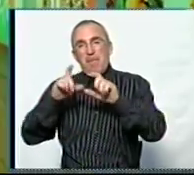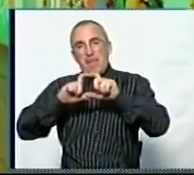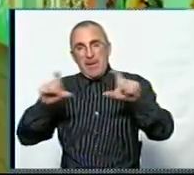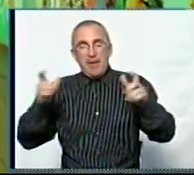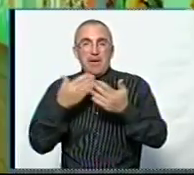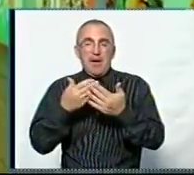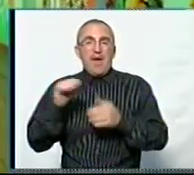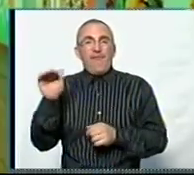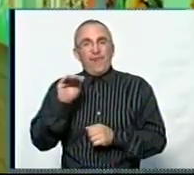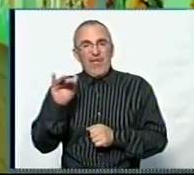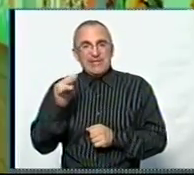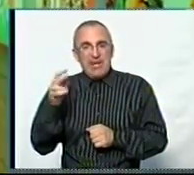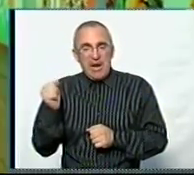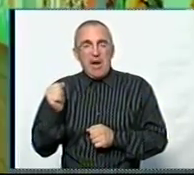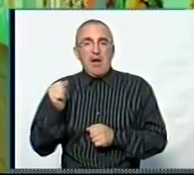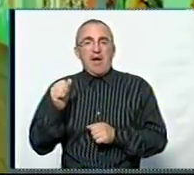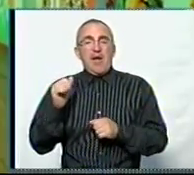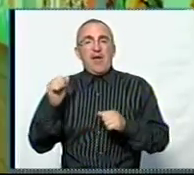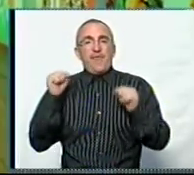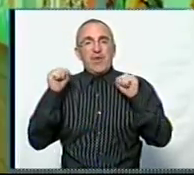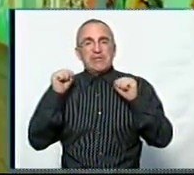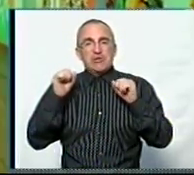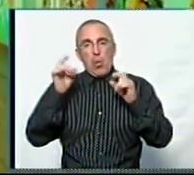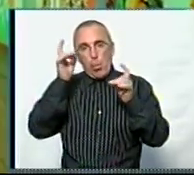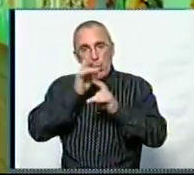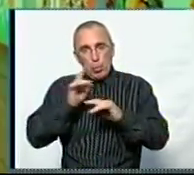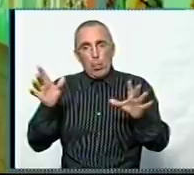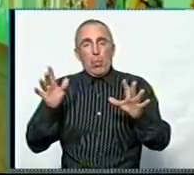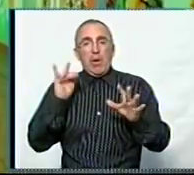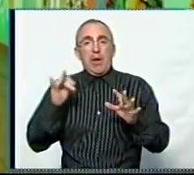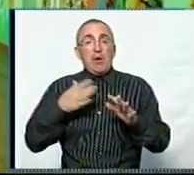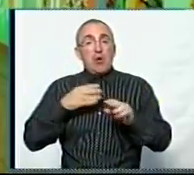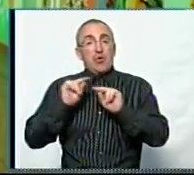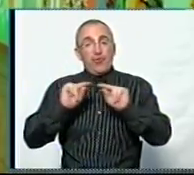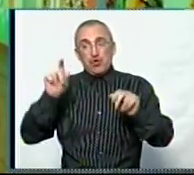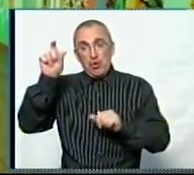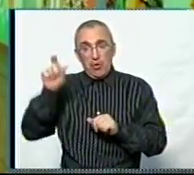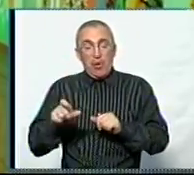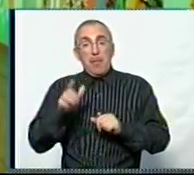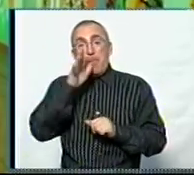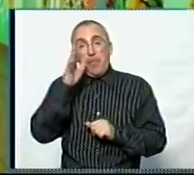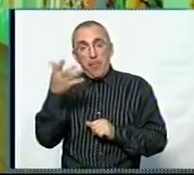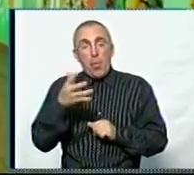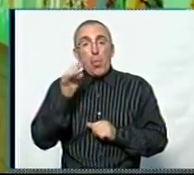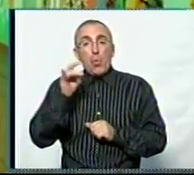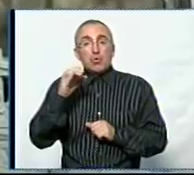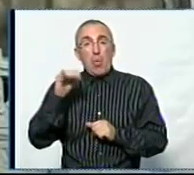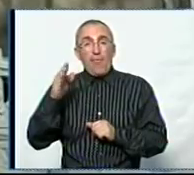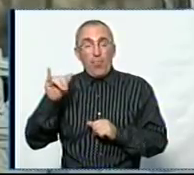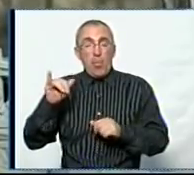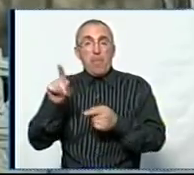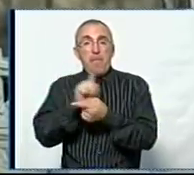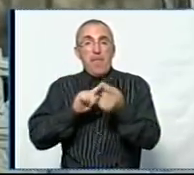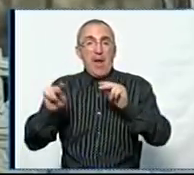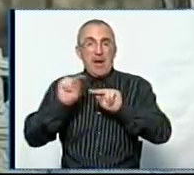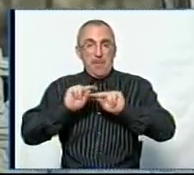предмети, такі як фізика, фізична культура. Ну і, звичайно, наші вчителі проходять раз на п'ять років курсову перепідготовку». Така